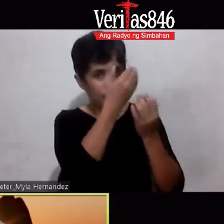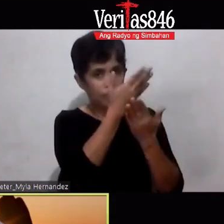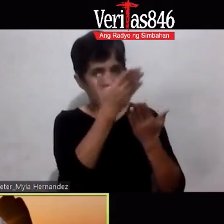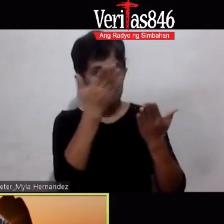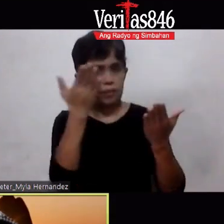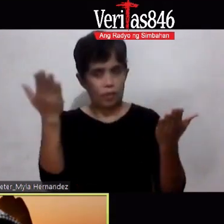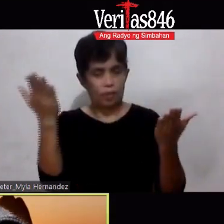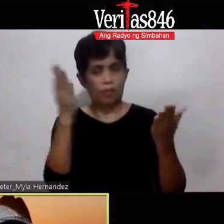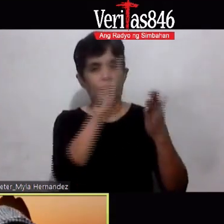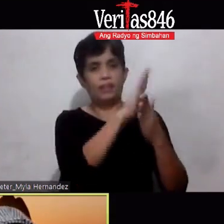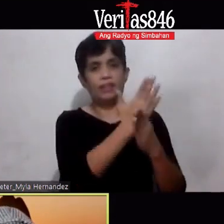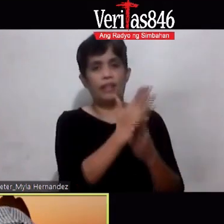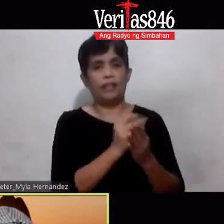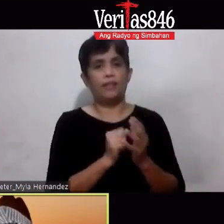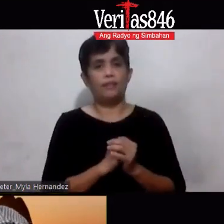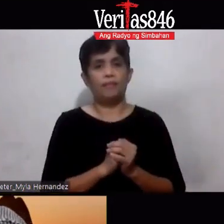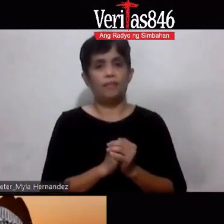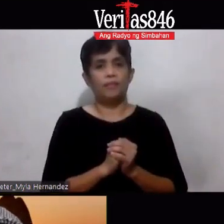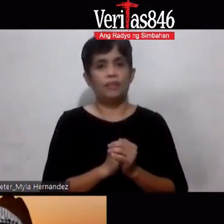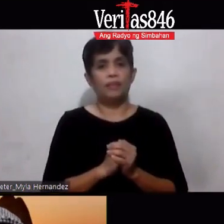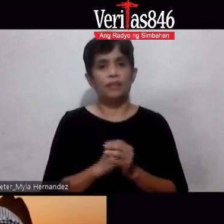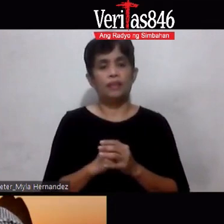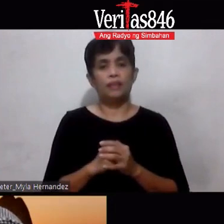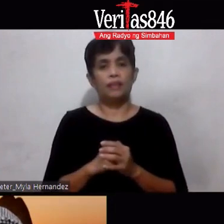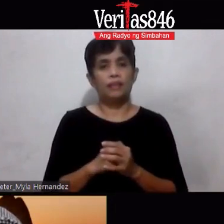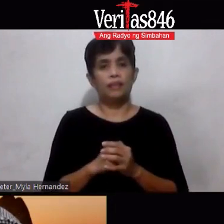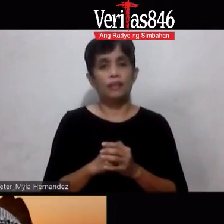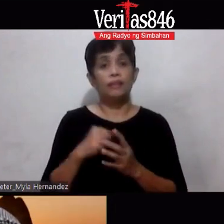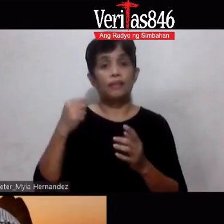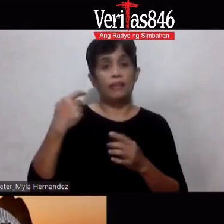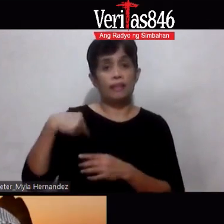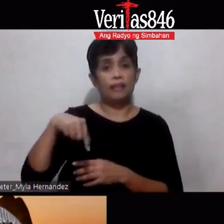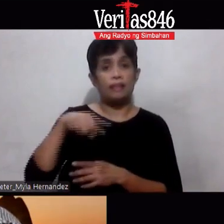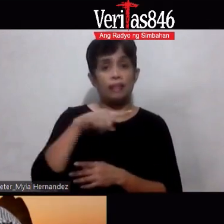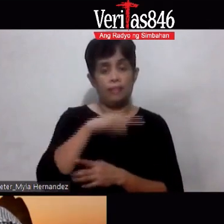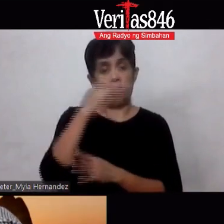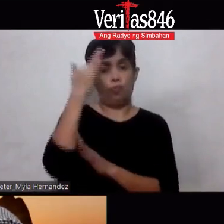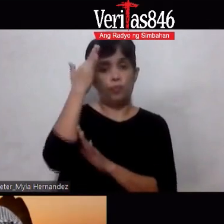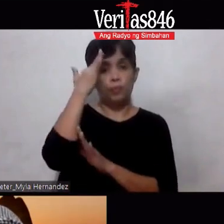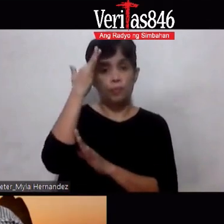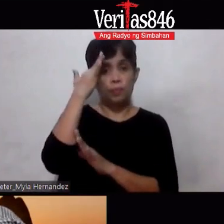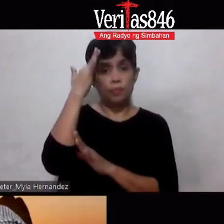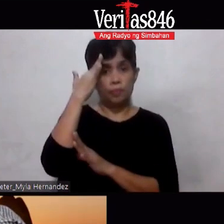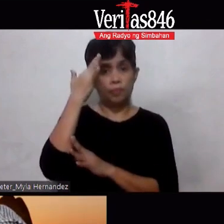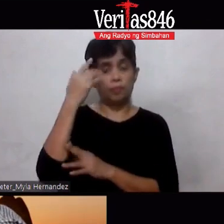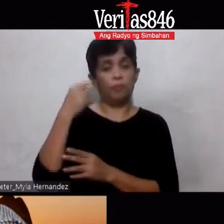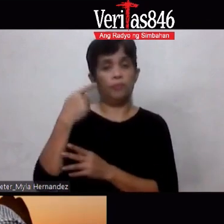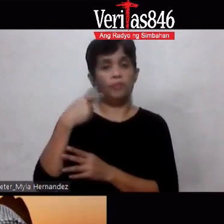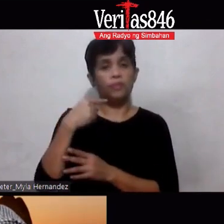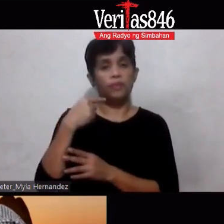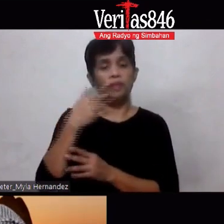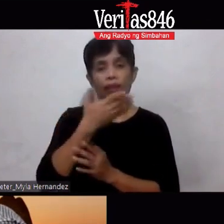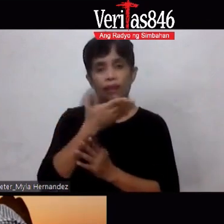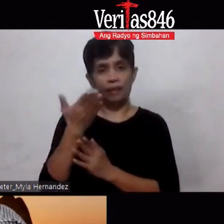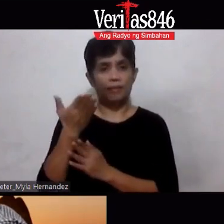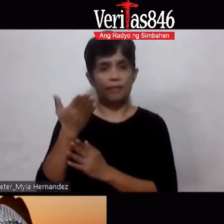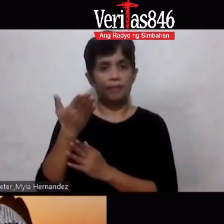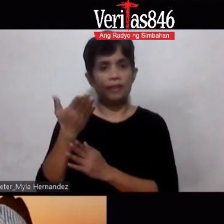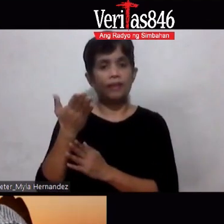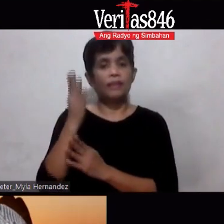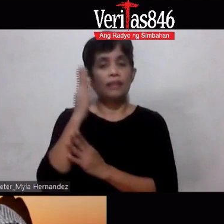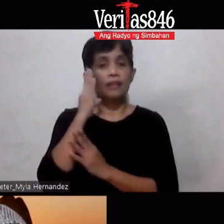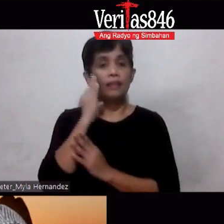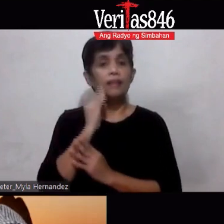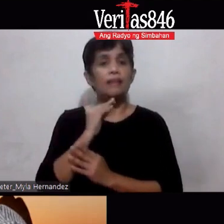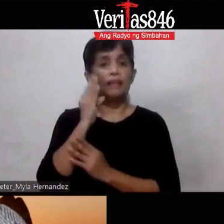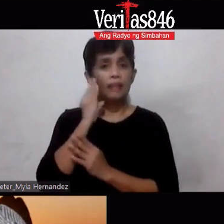natin I-share Di ba, Brother Benson? Yes At tayong mga nakakaalam Tayong mga nakaranas At